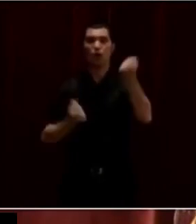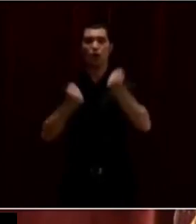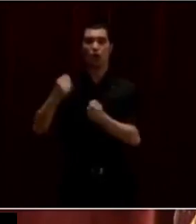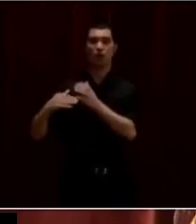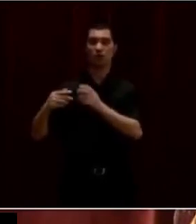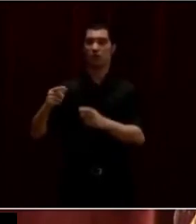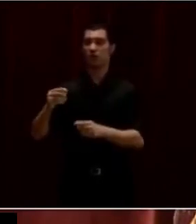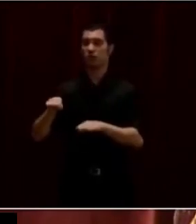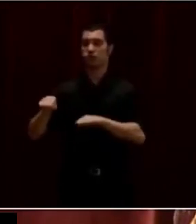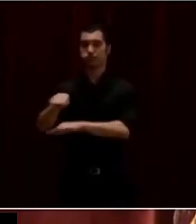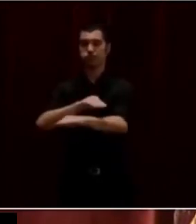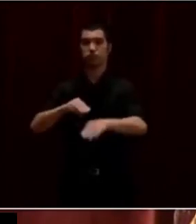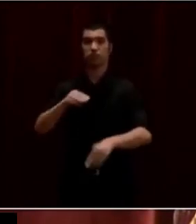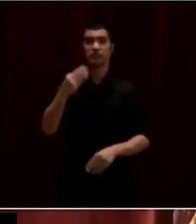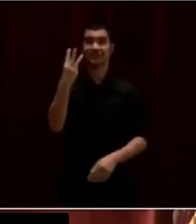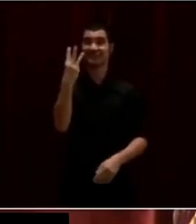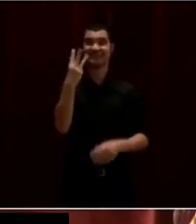quedat amb un.